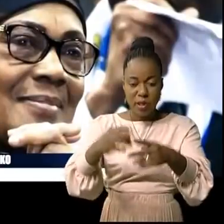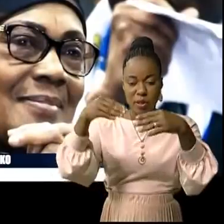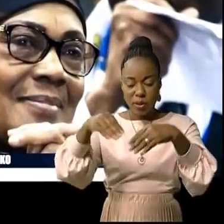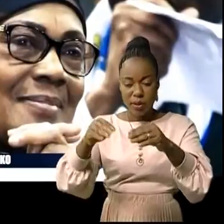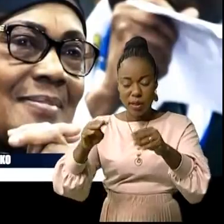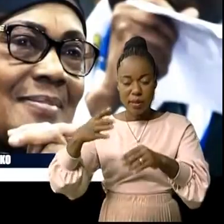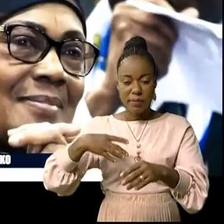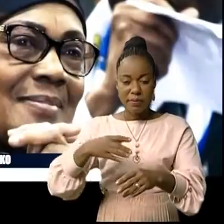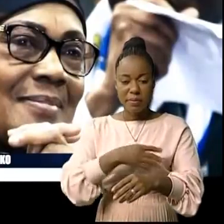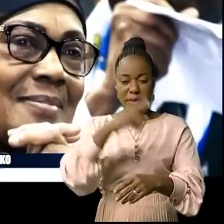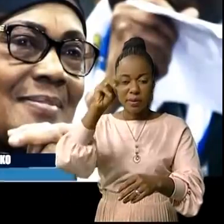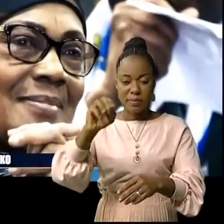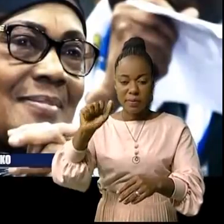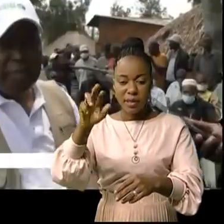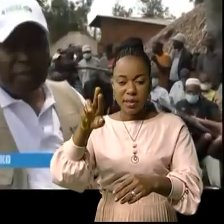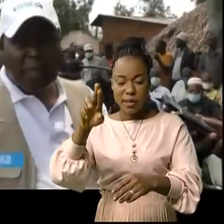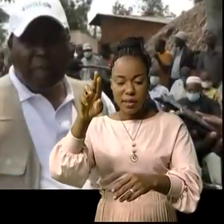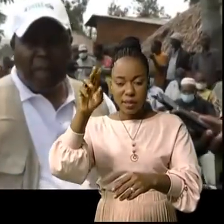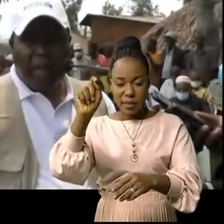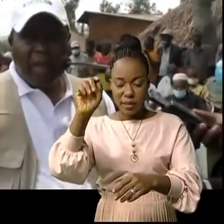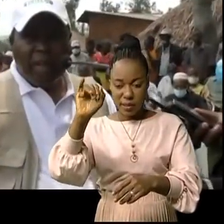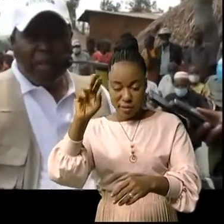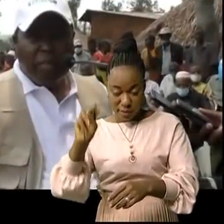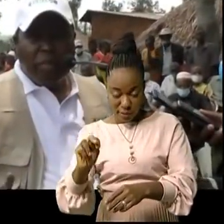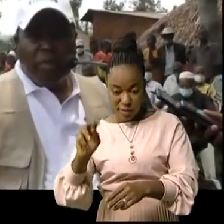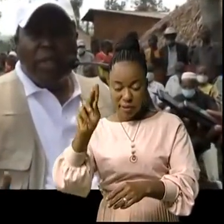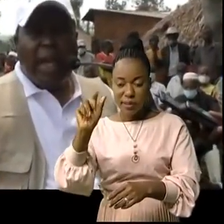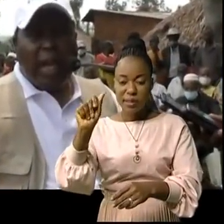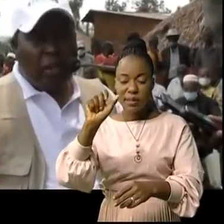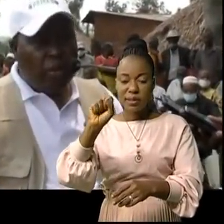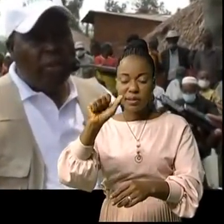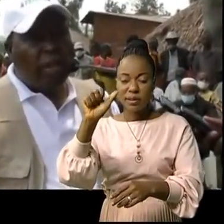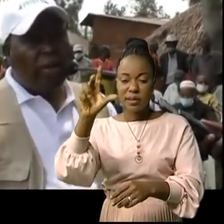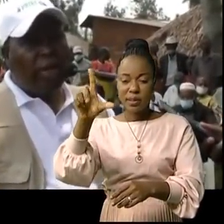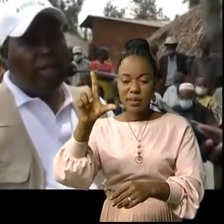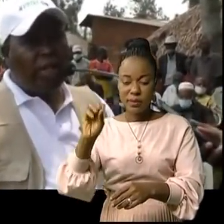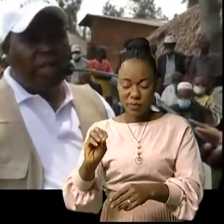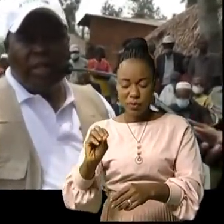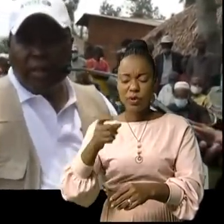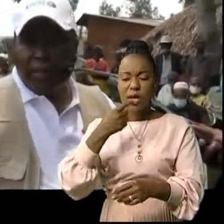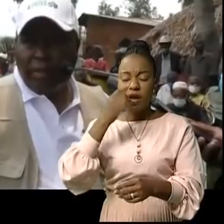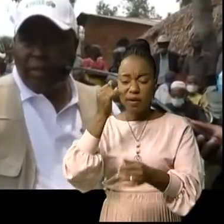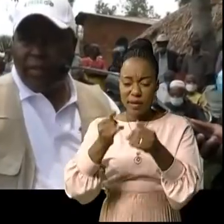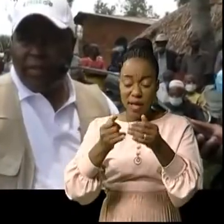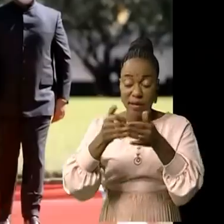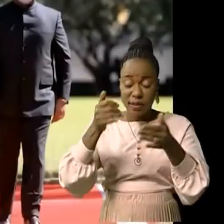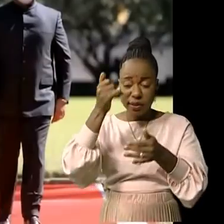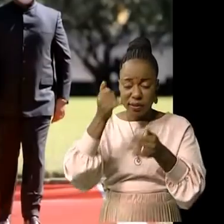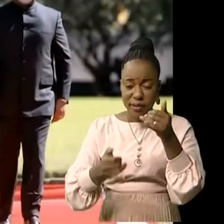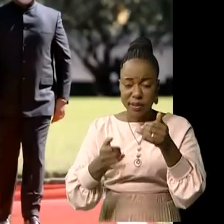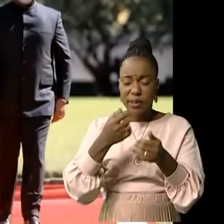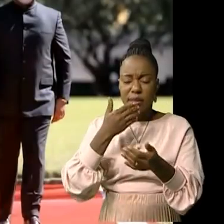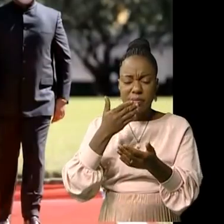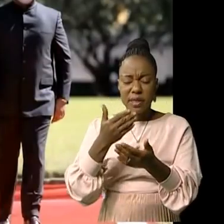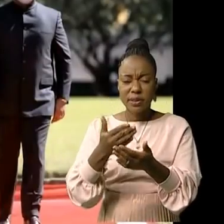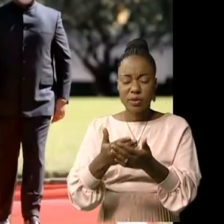Kassalou. Je voudrais terminer en disant grand merci au président de la République, Félix-Antoine